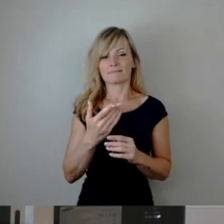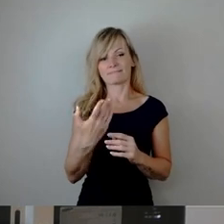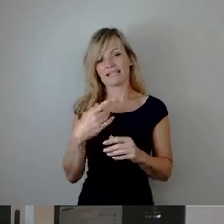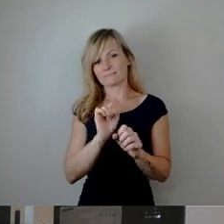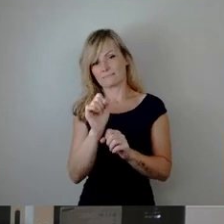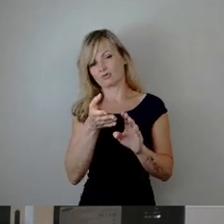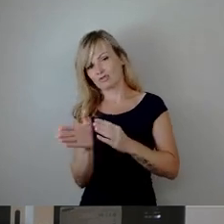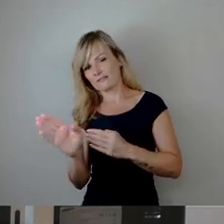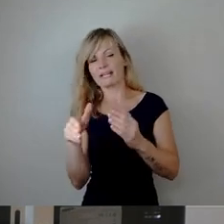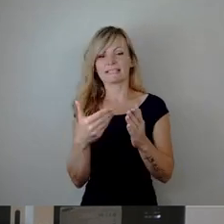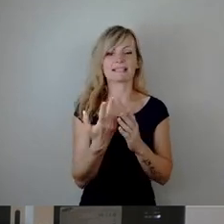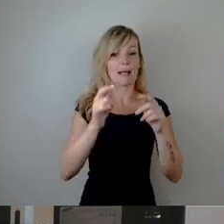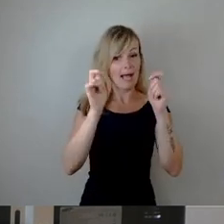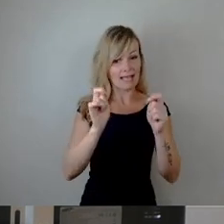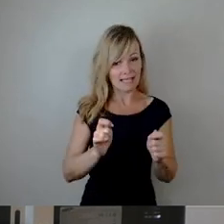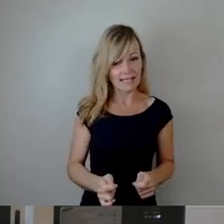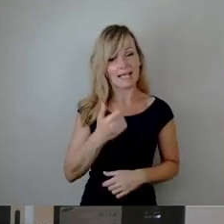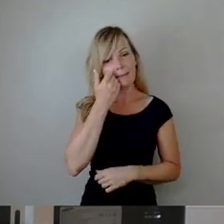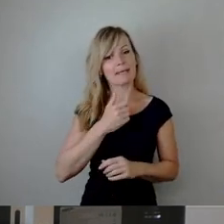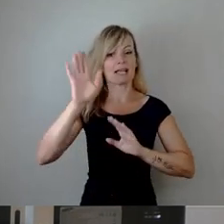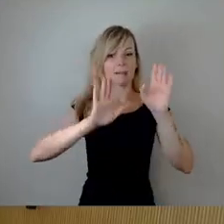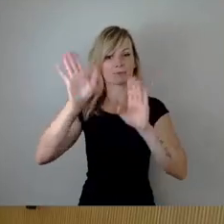abzustimmen. Vielen Dank für Ihre Aufmerksamkeit.